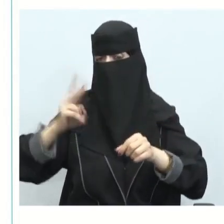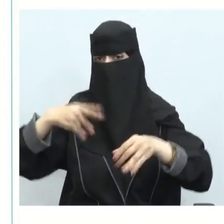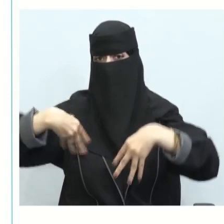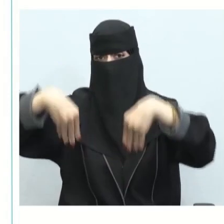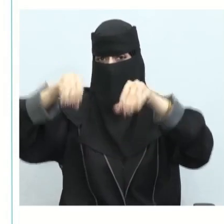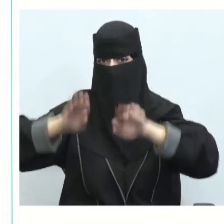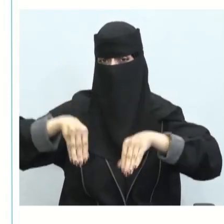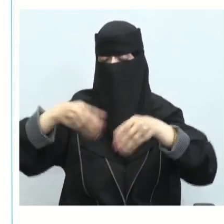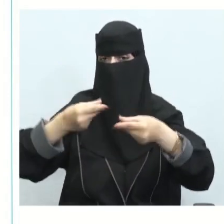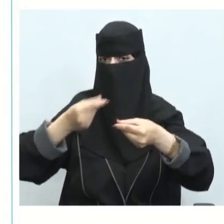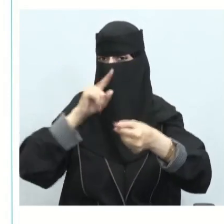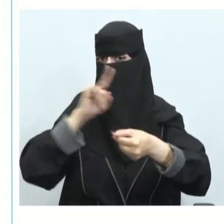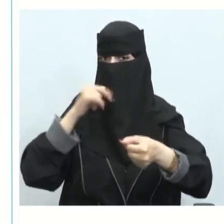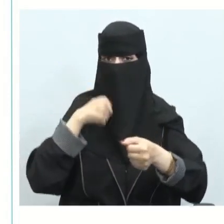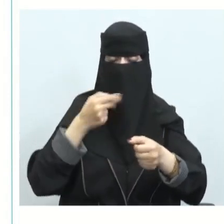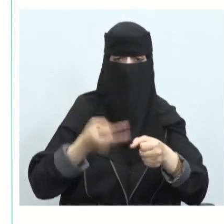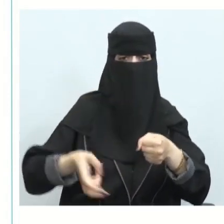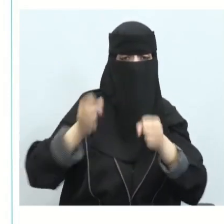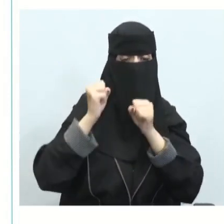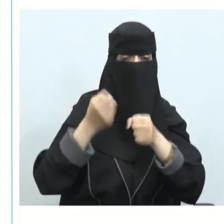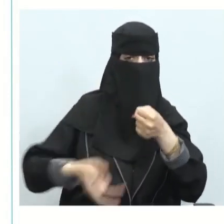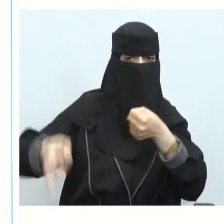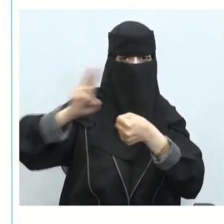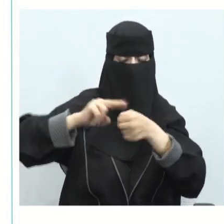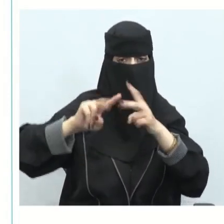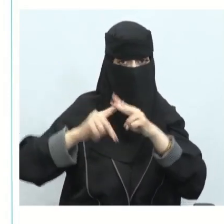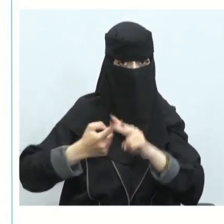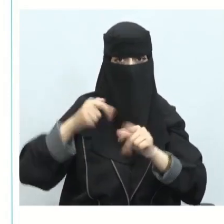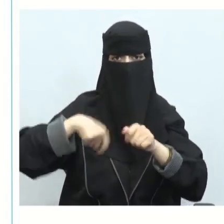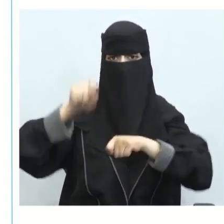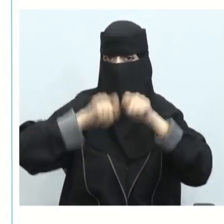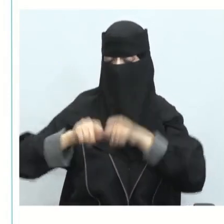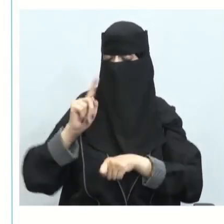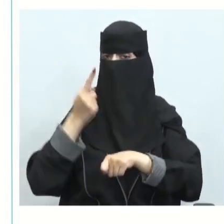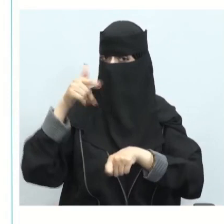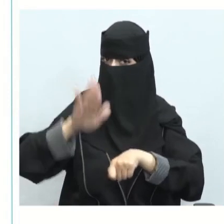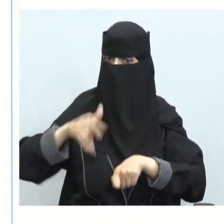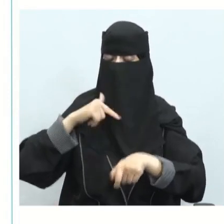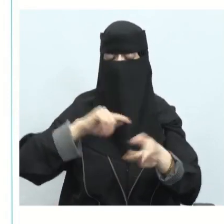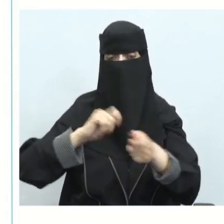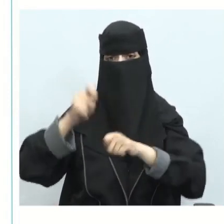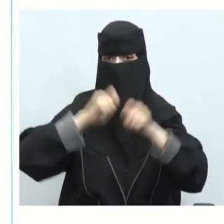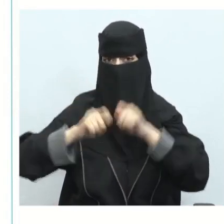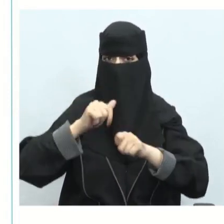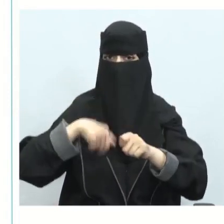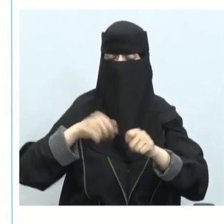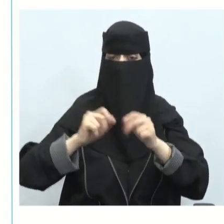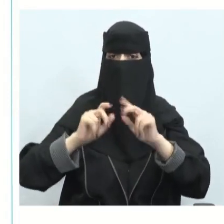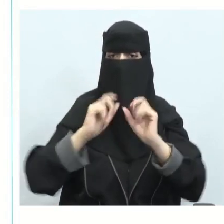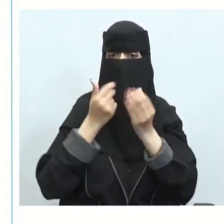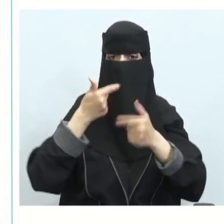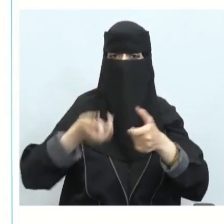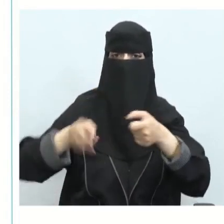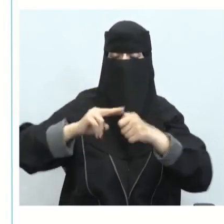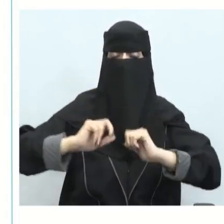بلاستيك هو معروف أنه لا يمكن تدويره هو استخدام مرة واحدة نستخدم مثلا الأدوات الأخرى التي بالإمكان